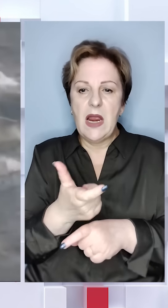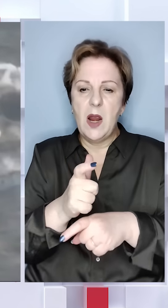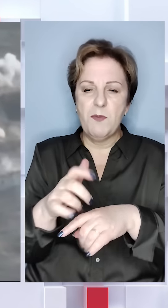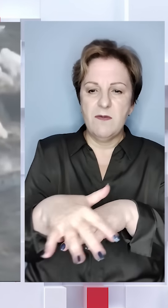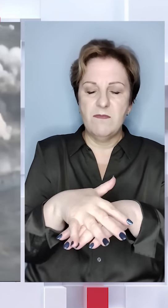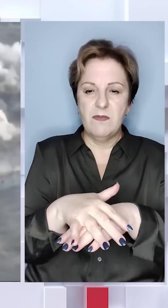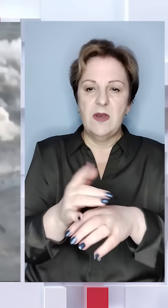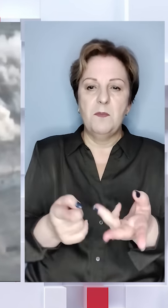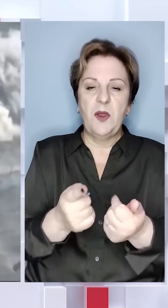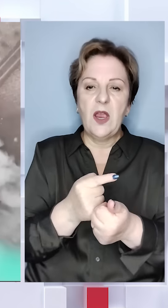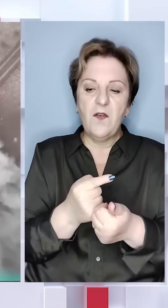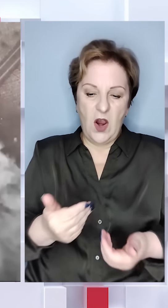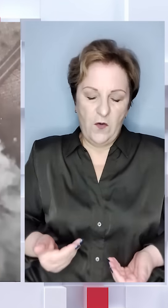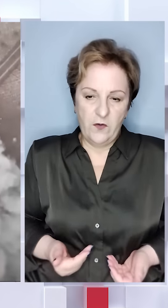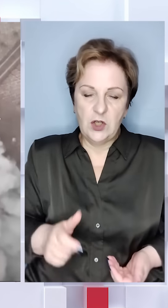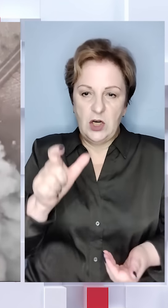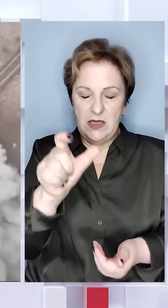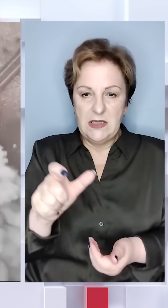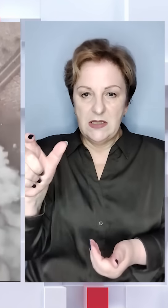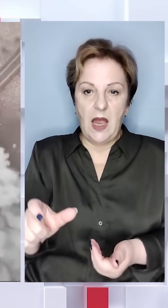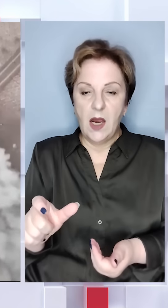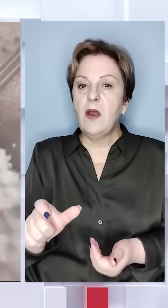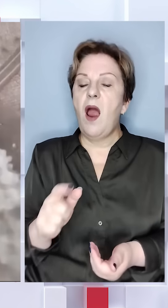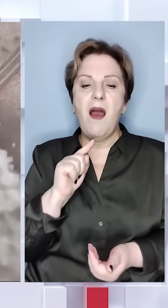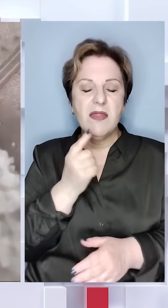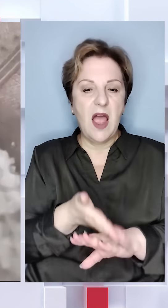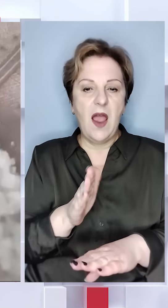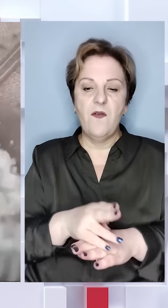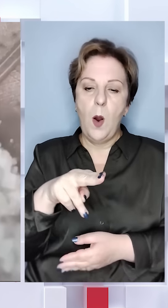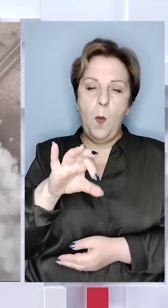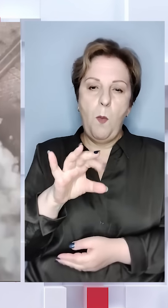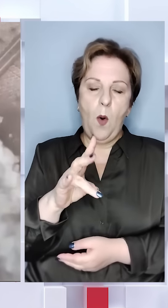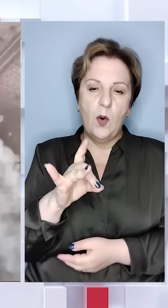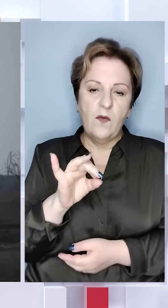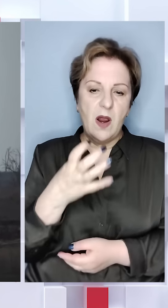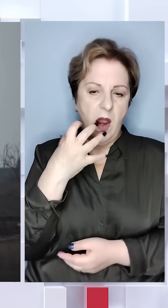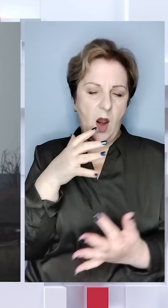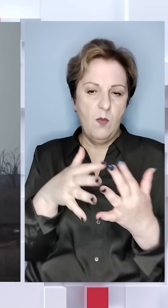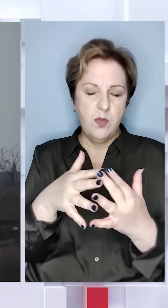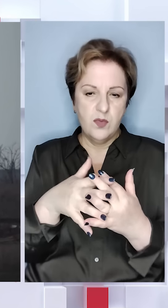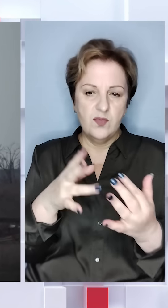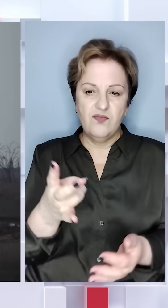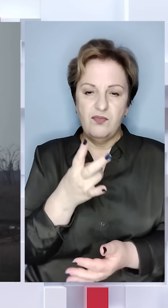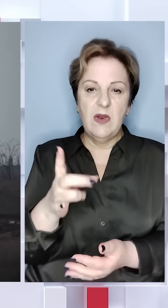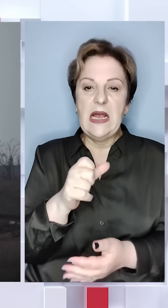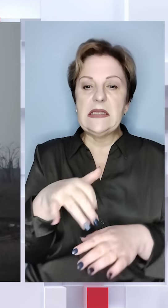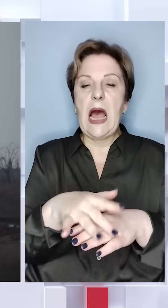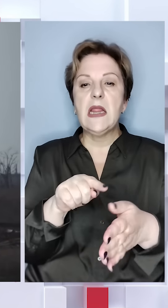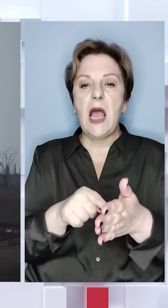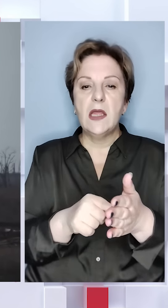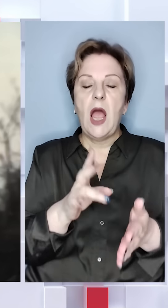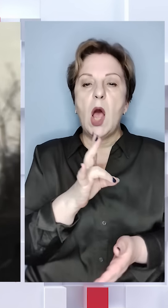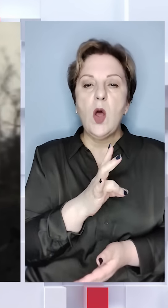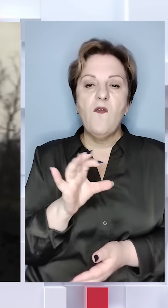перевагу росіян в живій силі. За даними Генштабу, найважче нині на Покровському напрямку. Запеклі бої точаться за населений